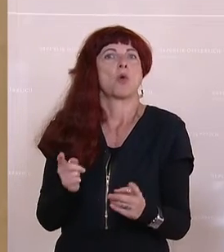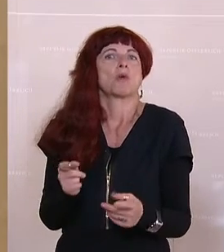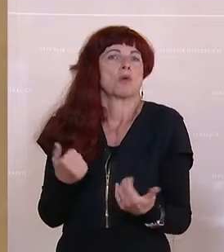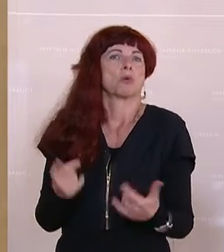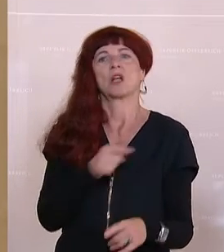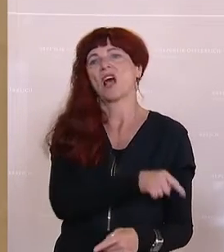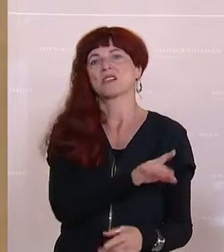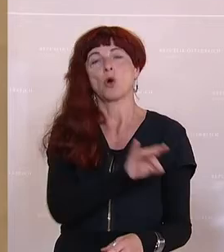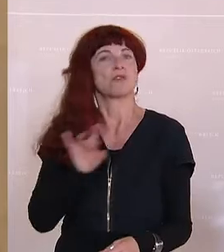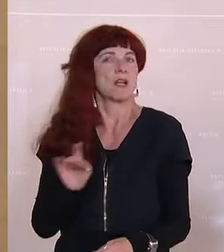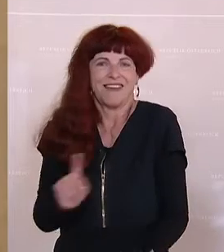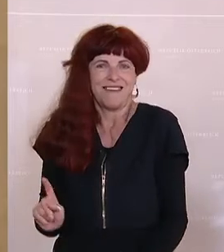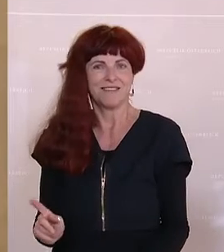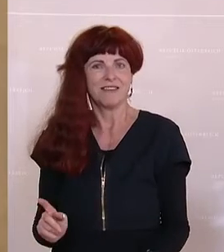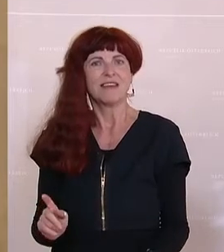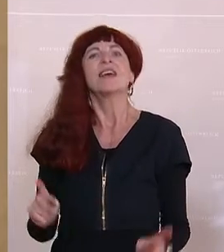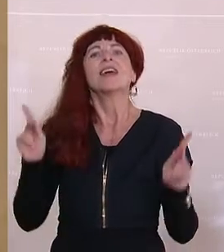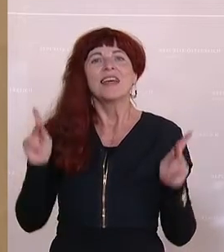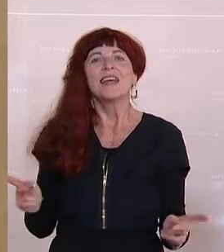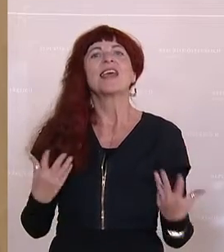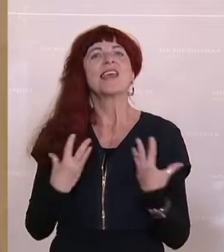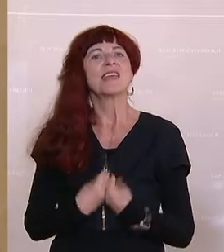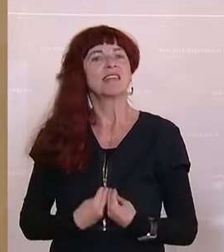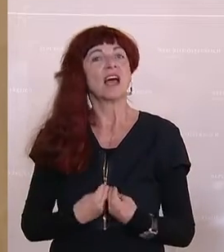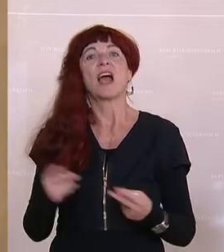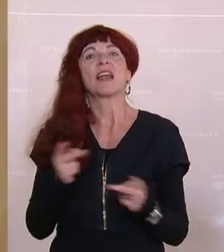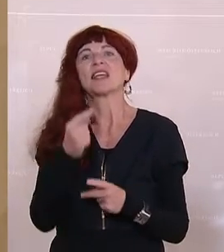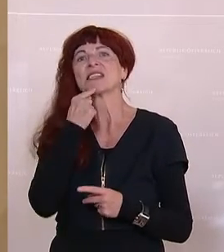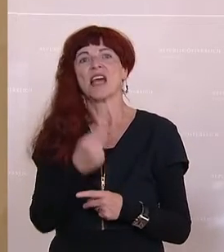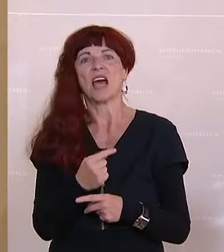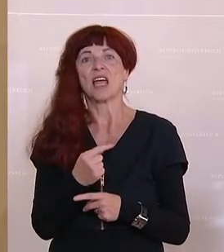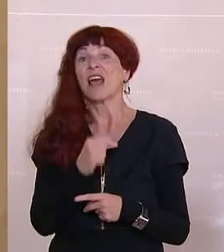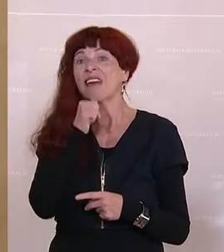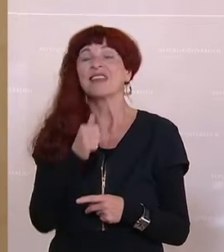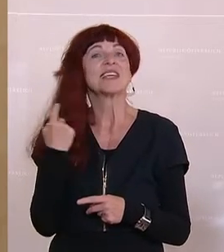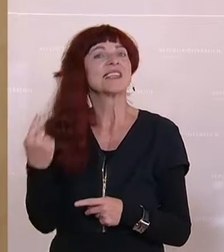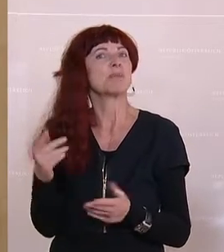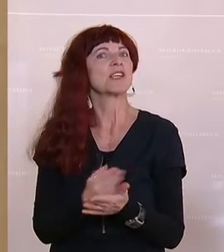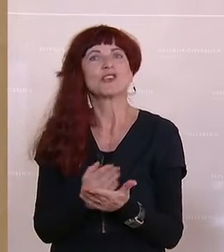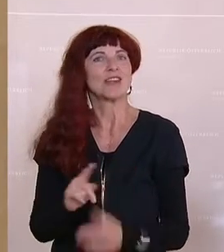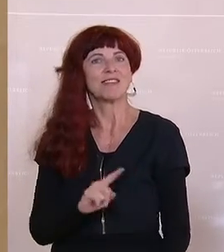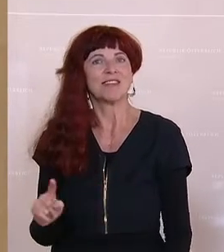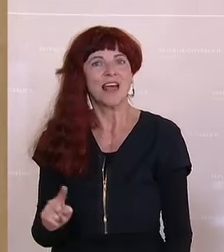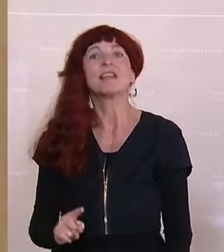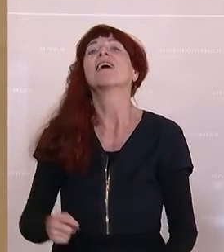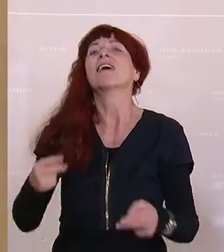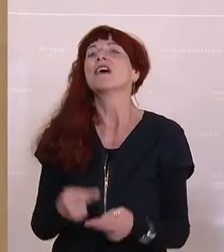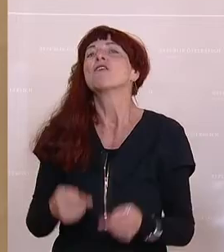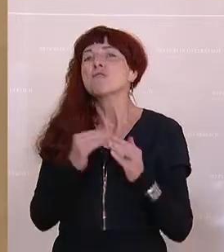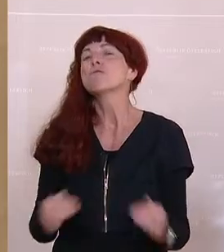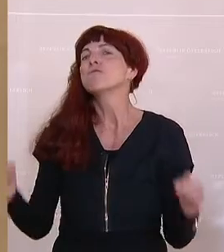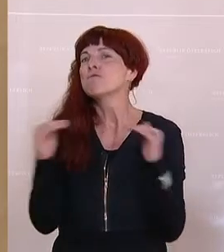und gesagt werden, ich bin intersexuell. Da ist keine Willküre drinnen oder sonst was, sondern es geht um eine Gerechtigkeit, um